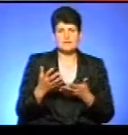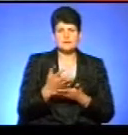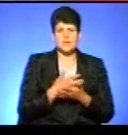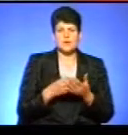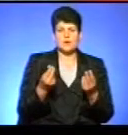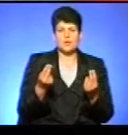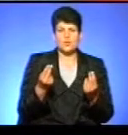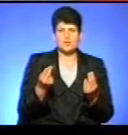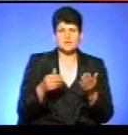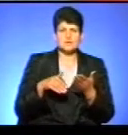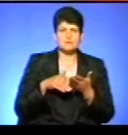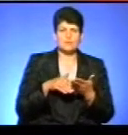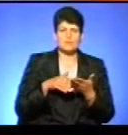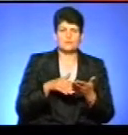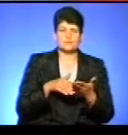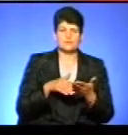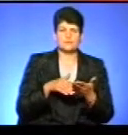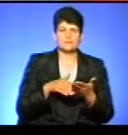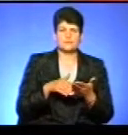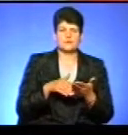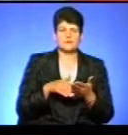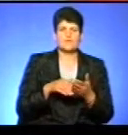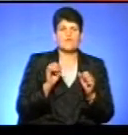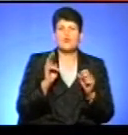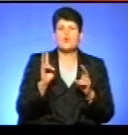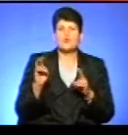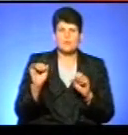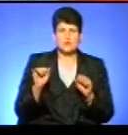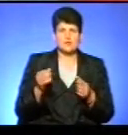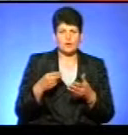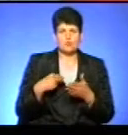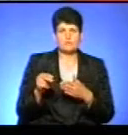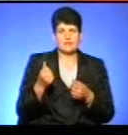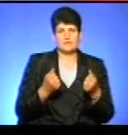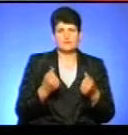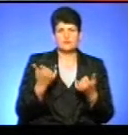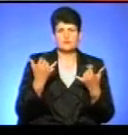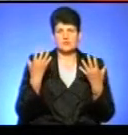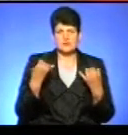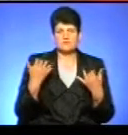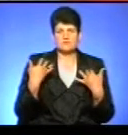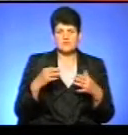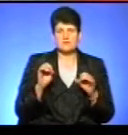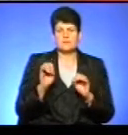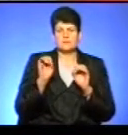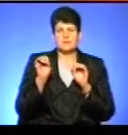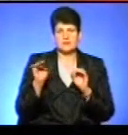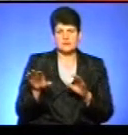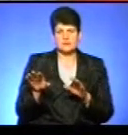кошти спонсорські зі всіх, кого змогли, і придбали цей автомобіль. На сьогоднішній день він вже переданий